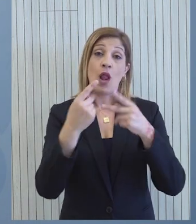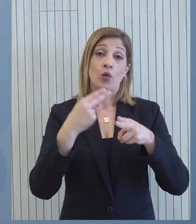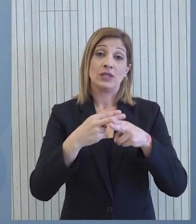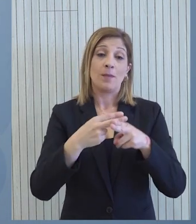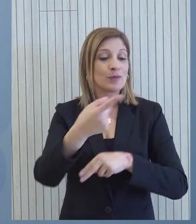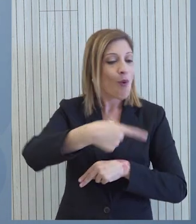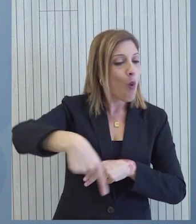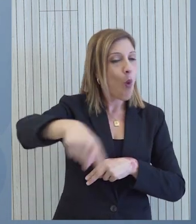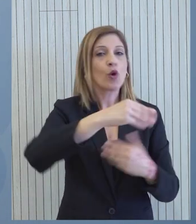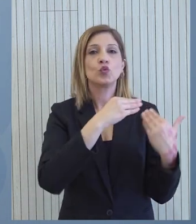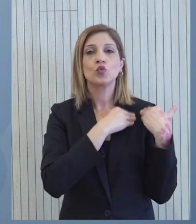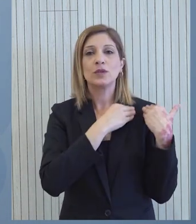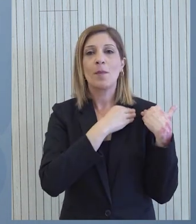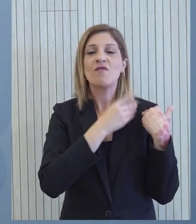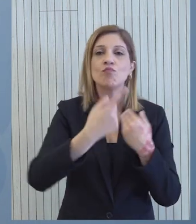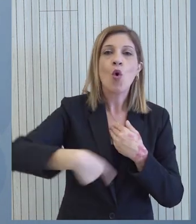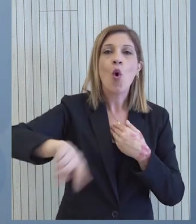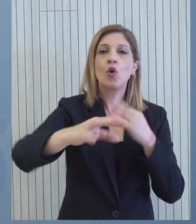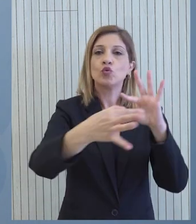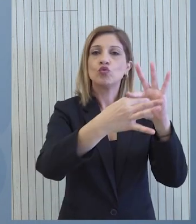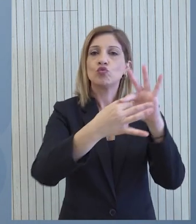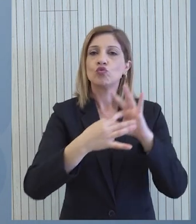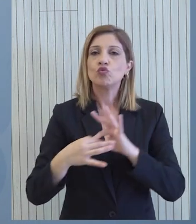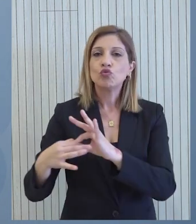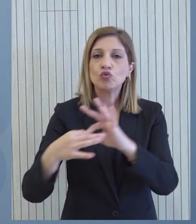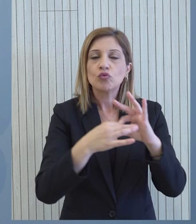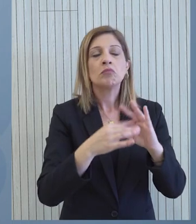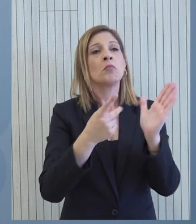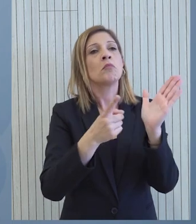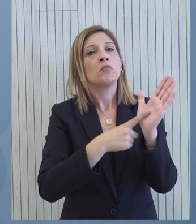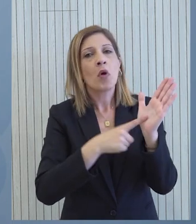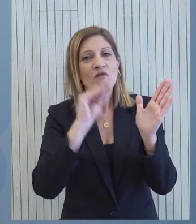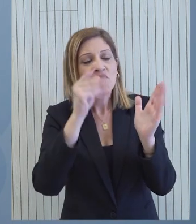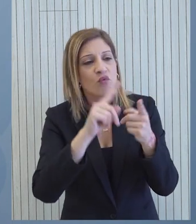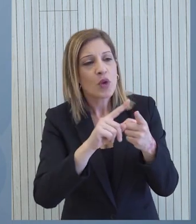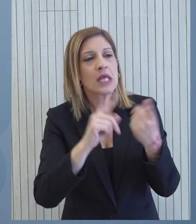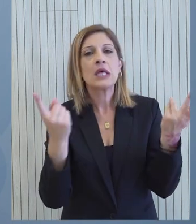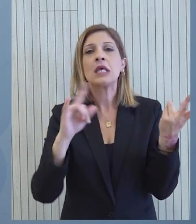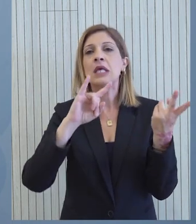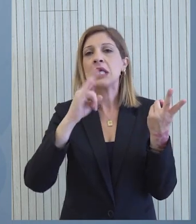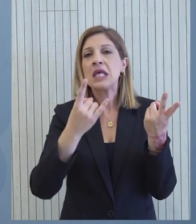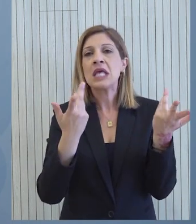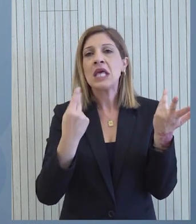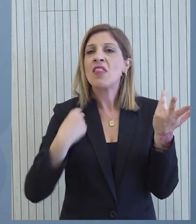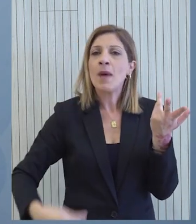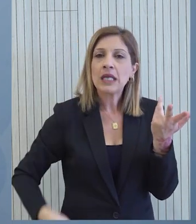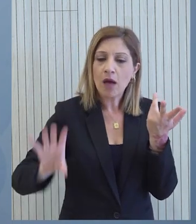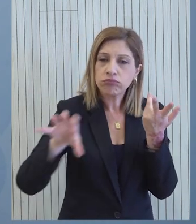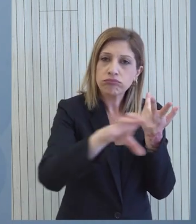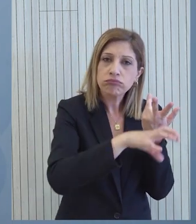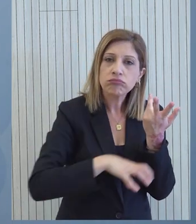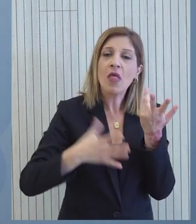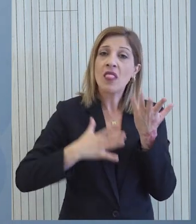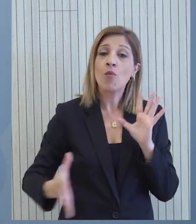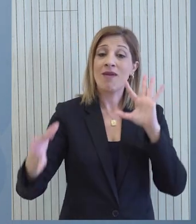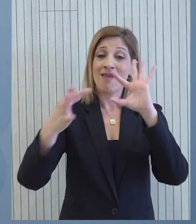εμπλεκόμενους φορείς με όλους τους εταίρους είτε αυτή είναι η νομοθετική εξουσία είτε είναι και οι τοπικές αρχές που θα πρέπει να δούμε